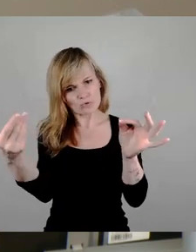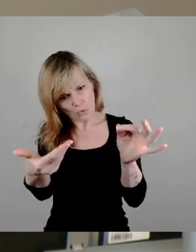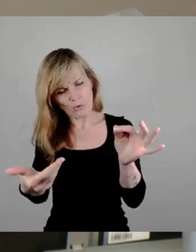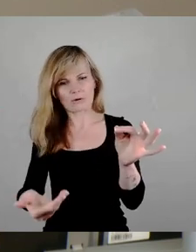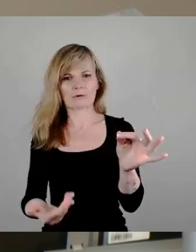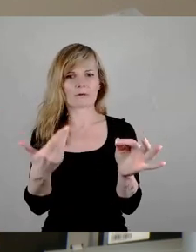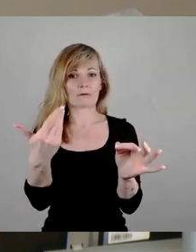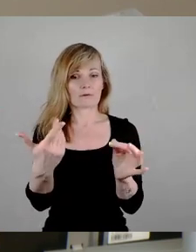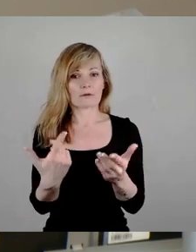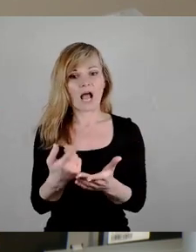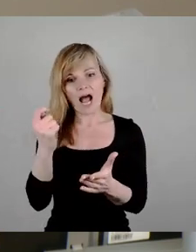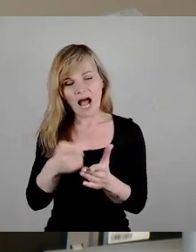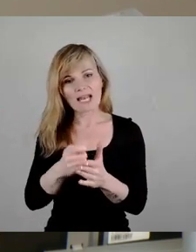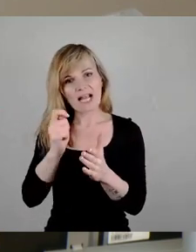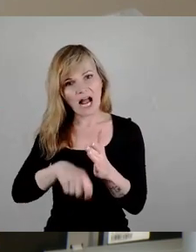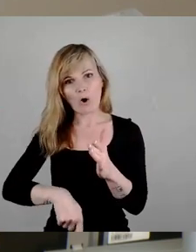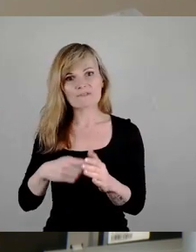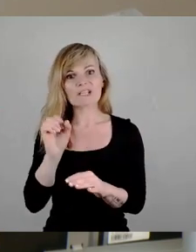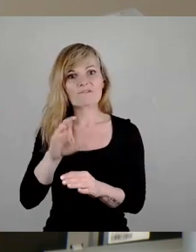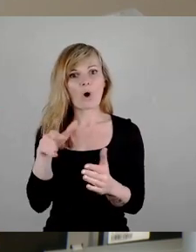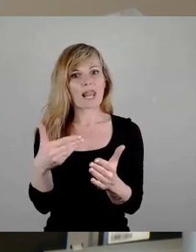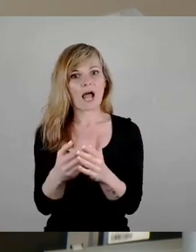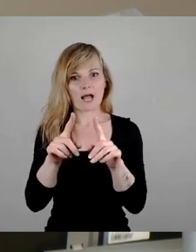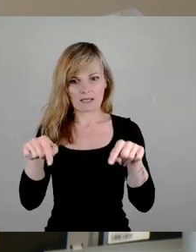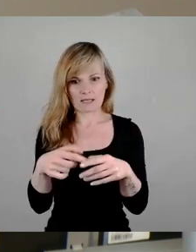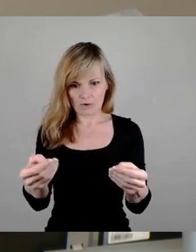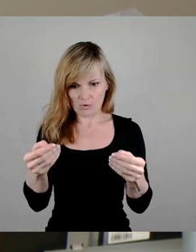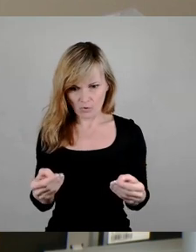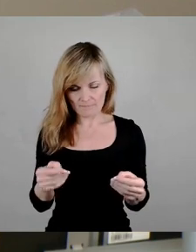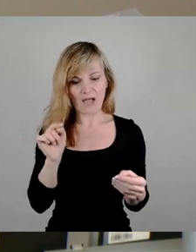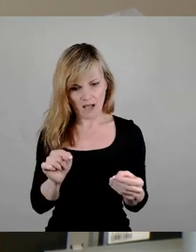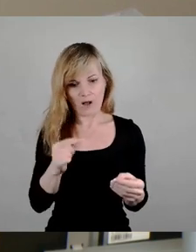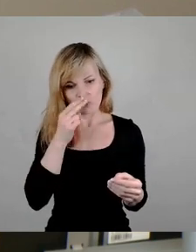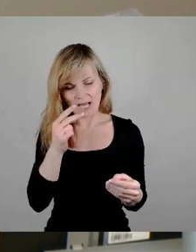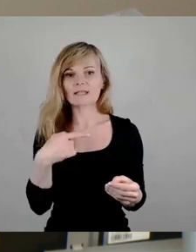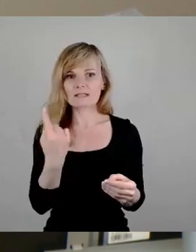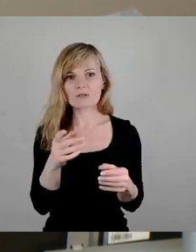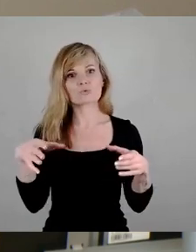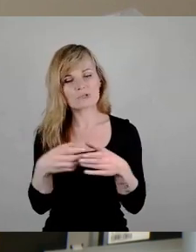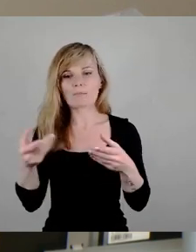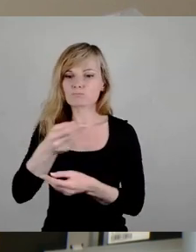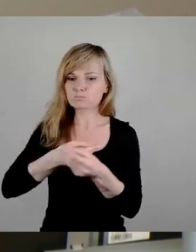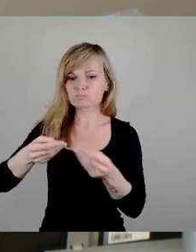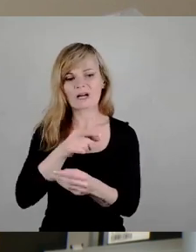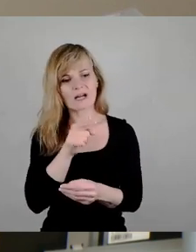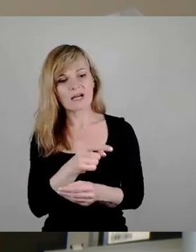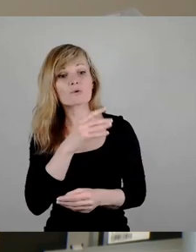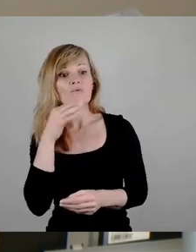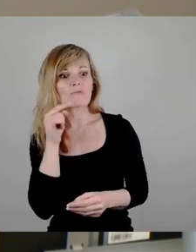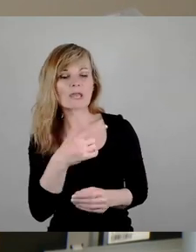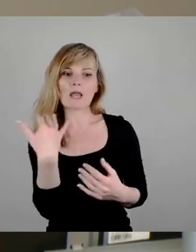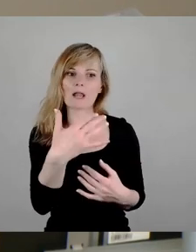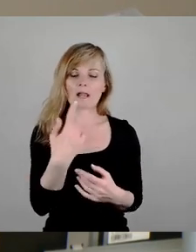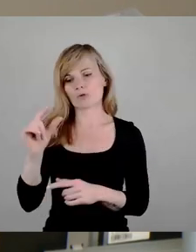Ankaufsvorlage, die wir dann hier wieder haben. Und dann können wir alle miteinander diskutieren, ob das zu viel ist, ob das zu wenig ist, ob das,